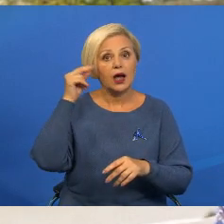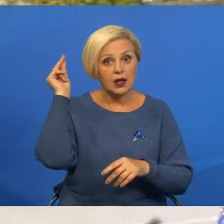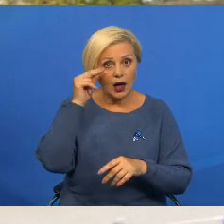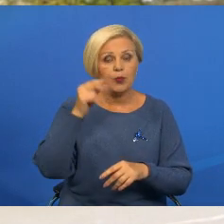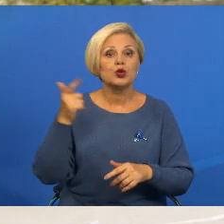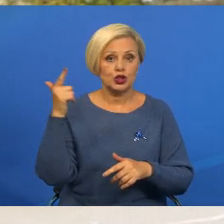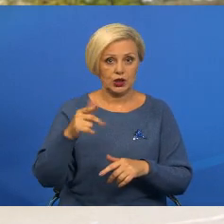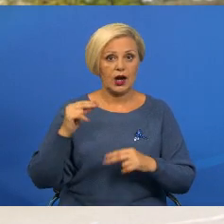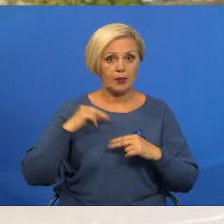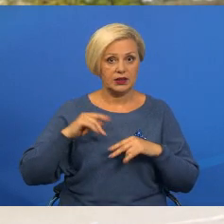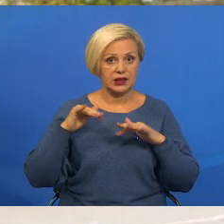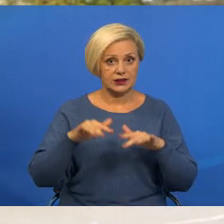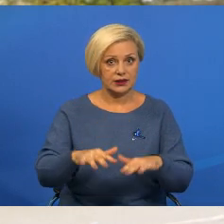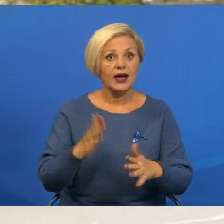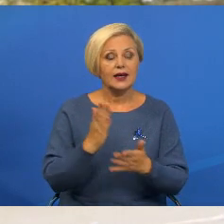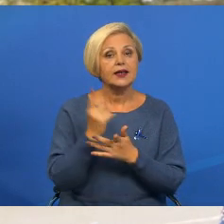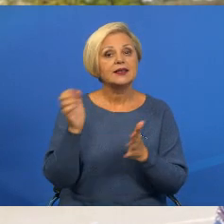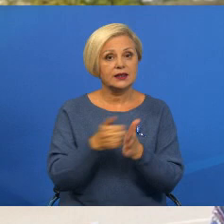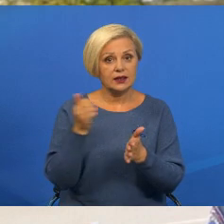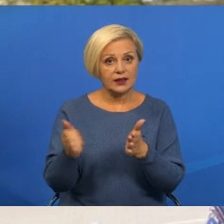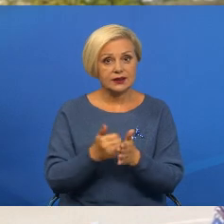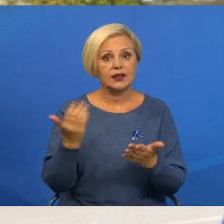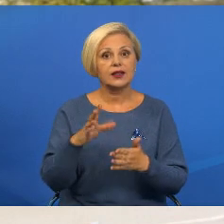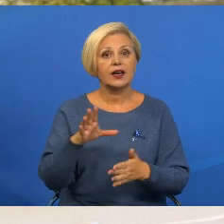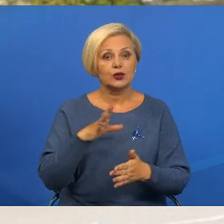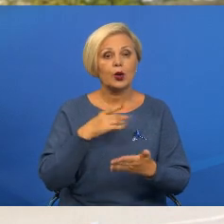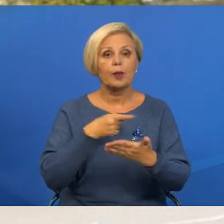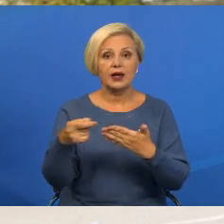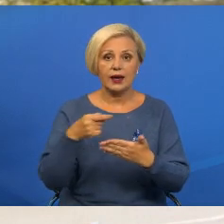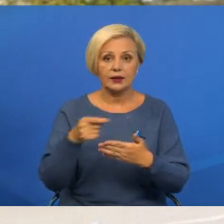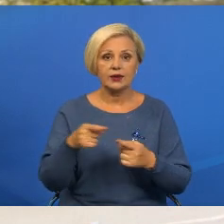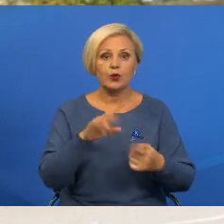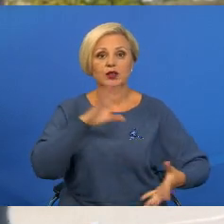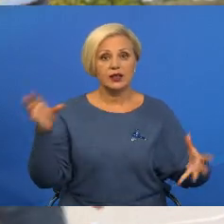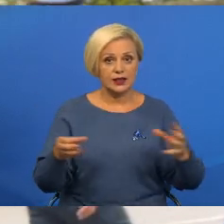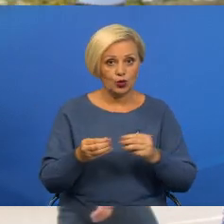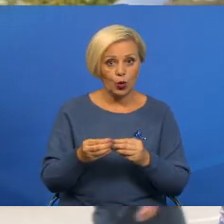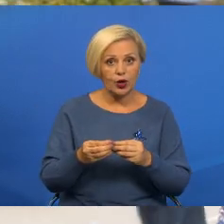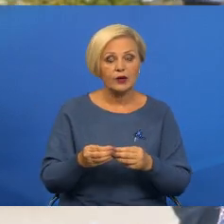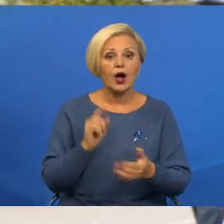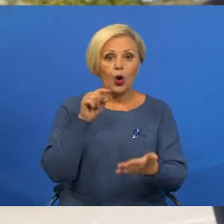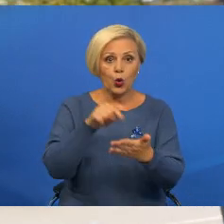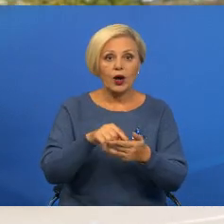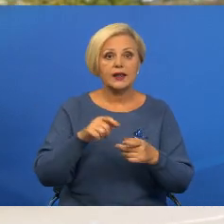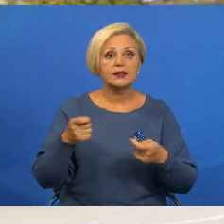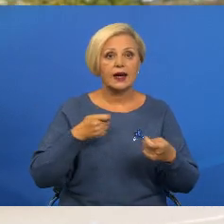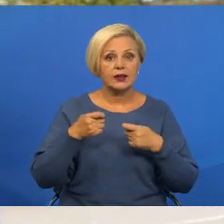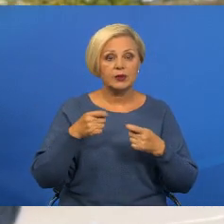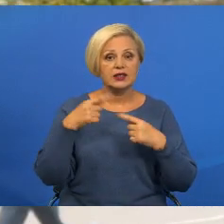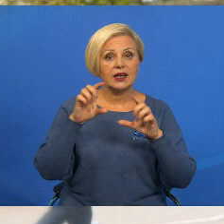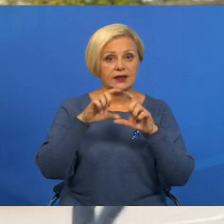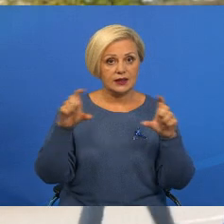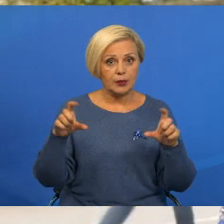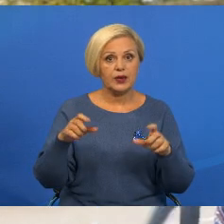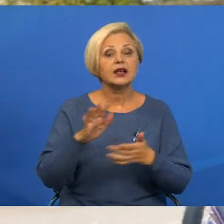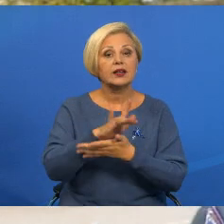действовал. Но есть определенные недостатки, которые были отмечены в ходе подведения итогов. Указана администрация объектов. И в